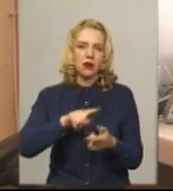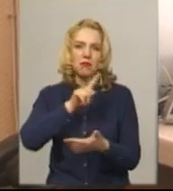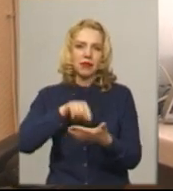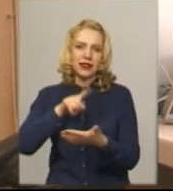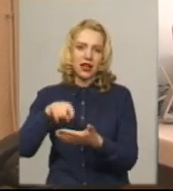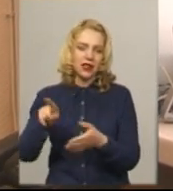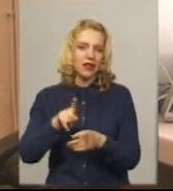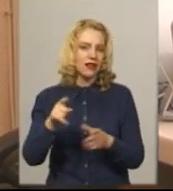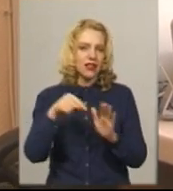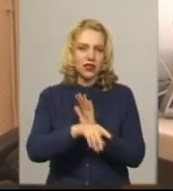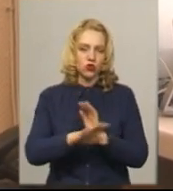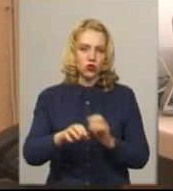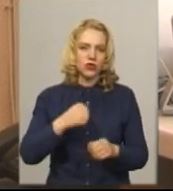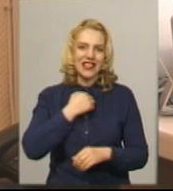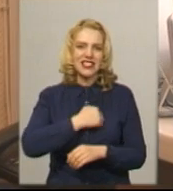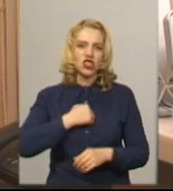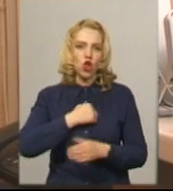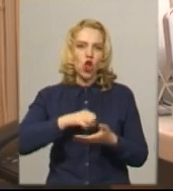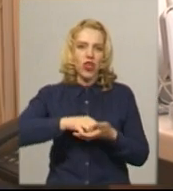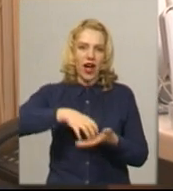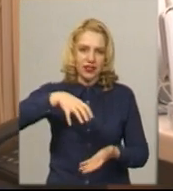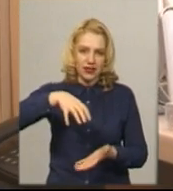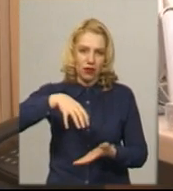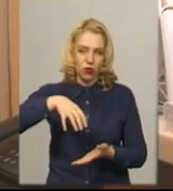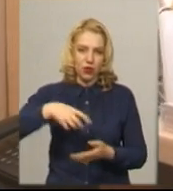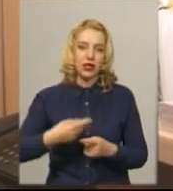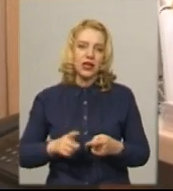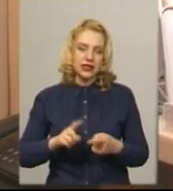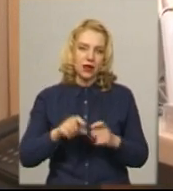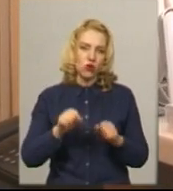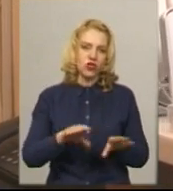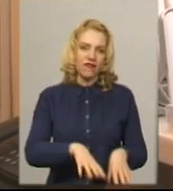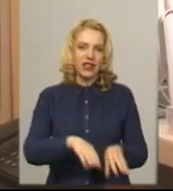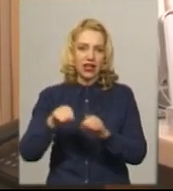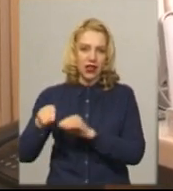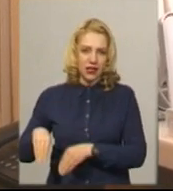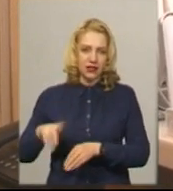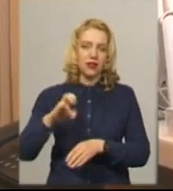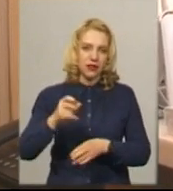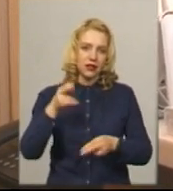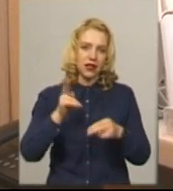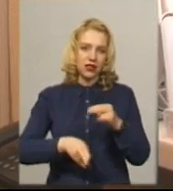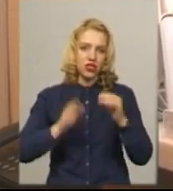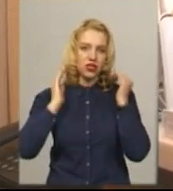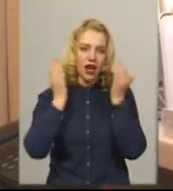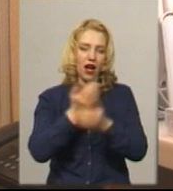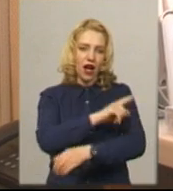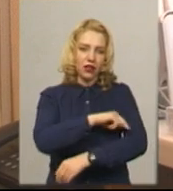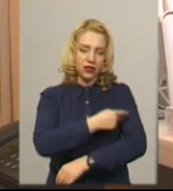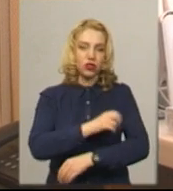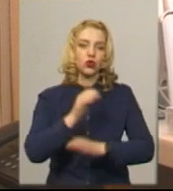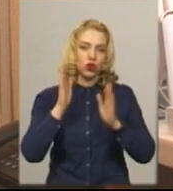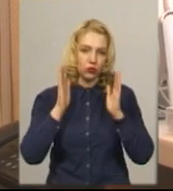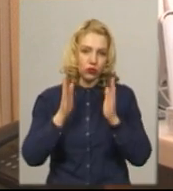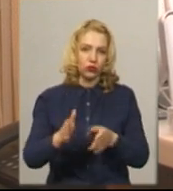які не стосуються злоякісних пухлин. Тому що це можна відкласти вже на закінчення карантину. І тоді вони